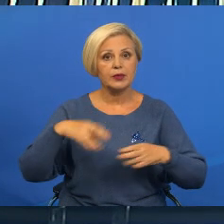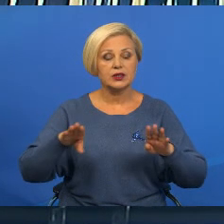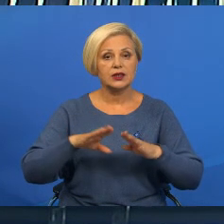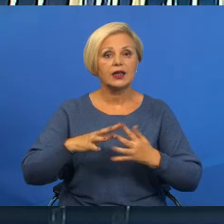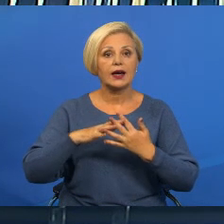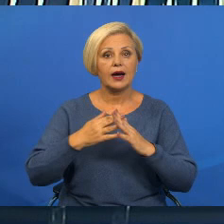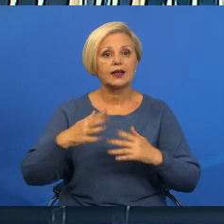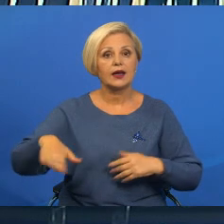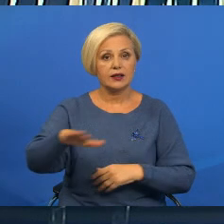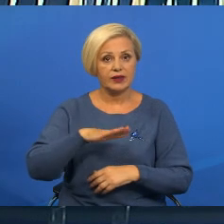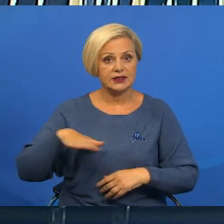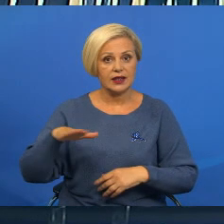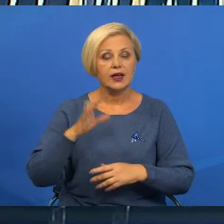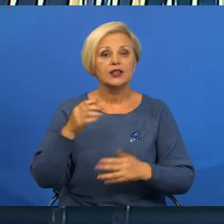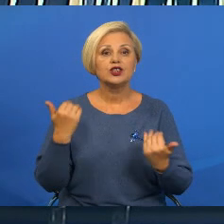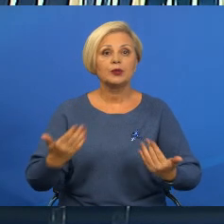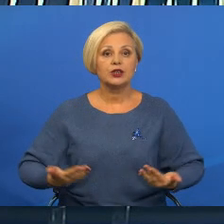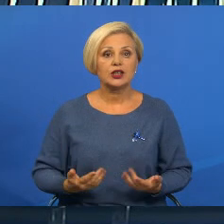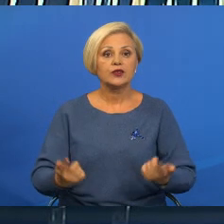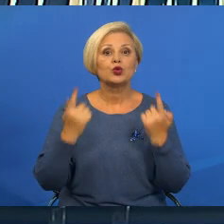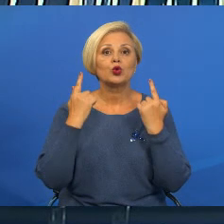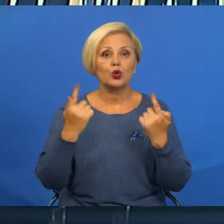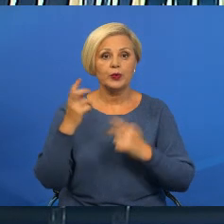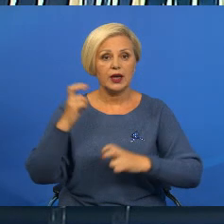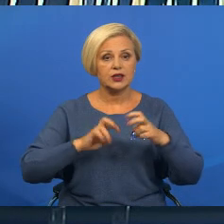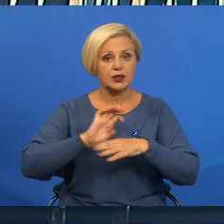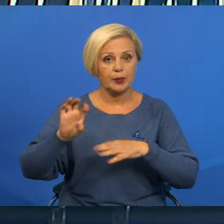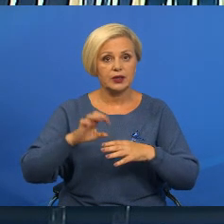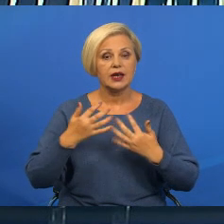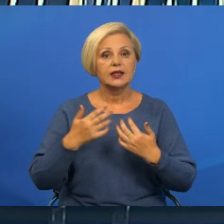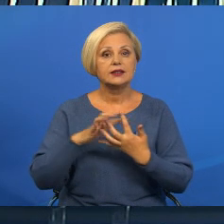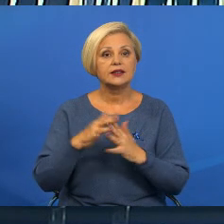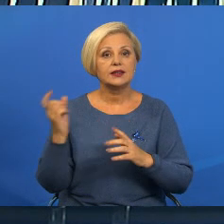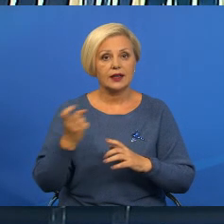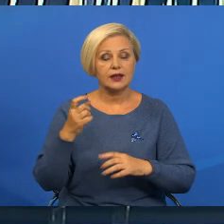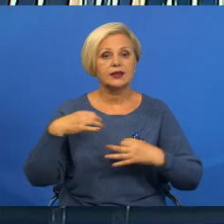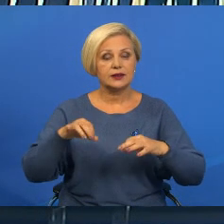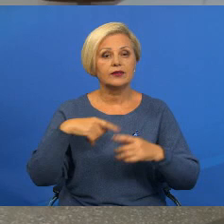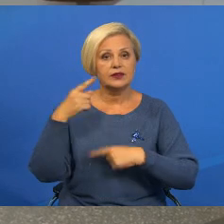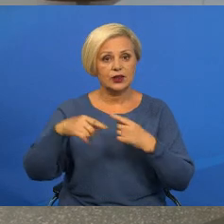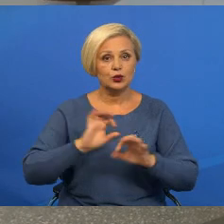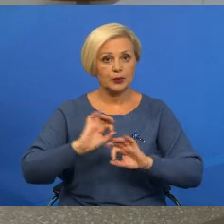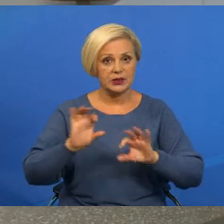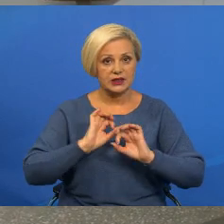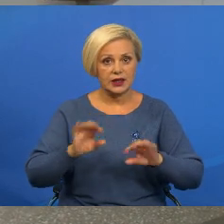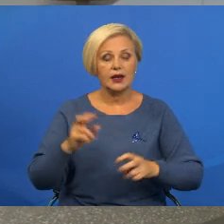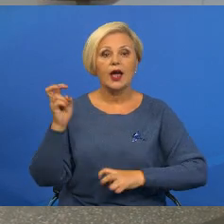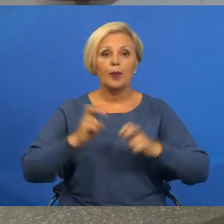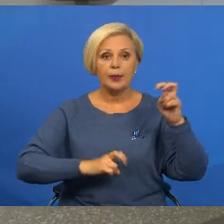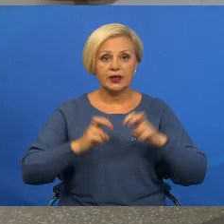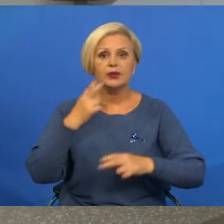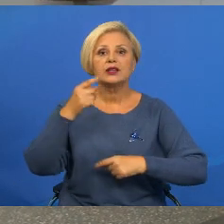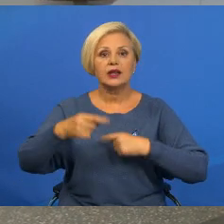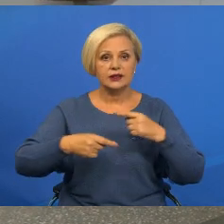аграрного сектора. Чем зараз живет буйнейший вытворца сельско-господарчей техники – в наступном материале. Предприемство